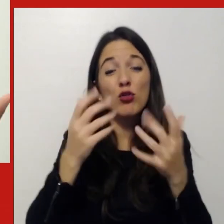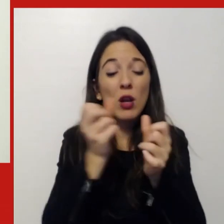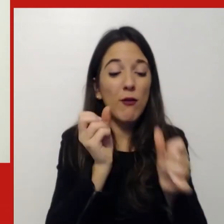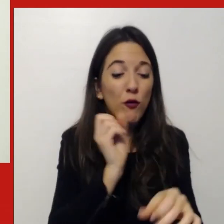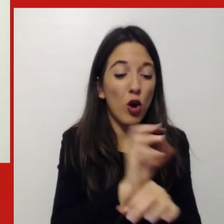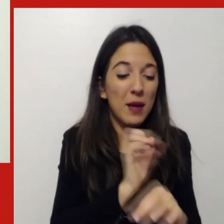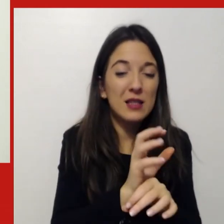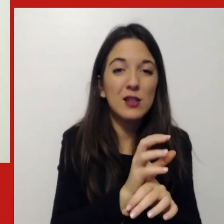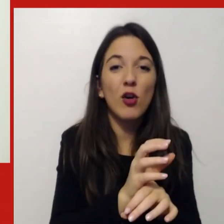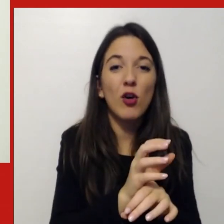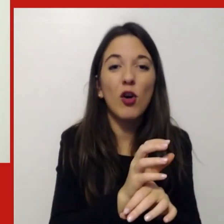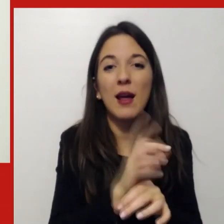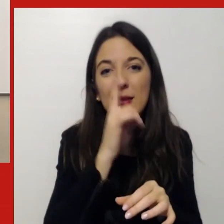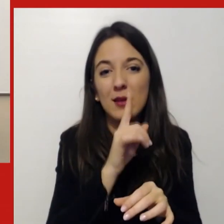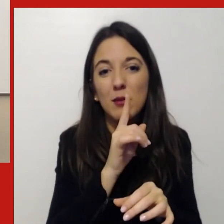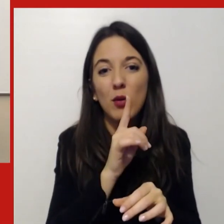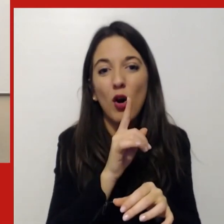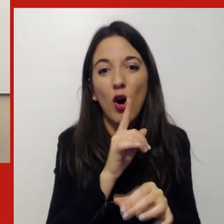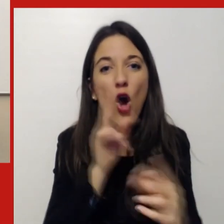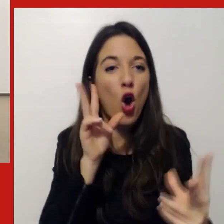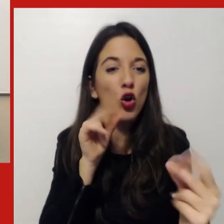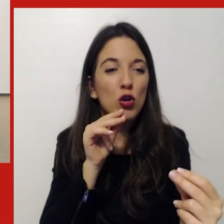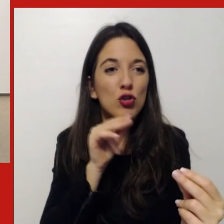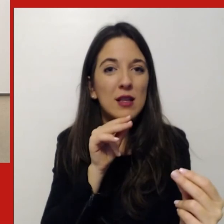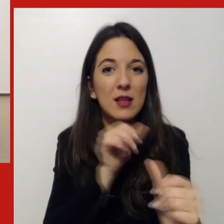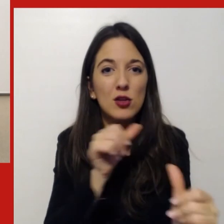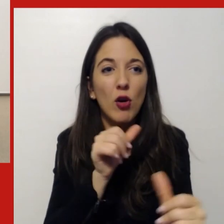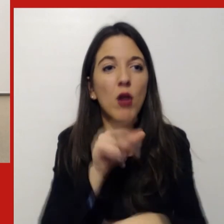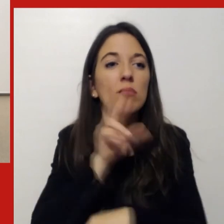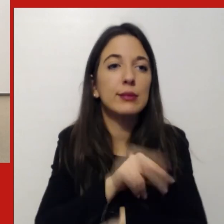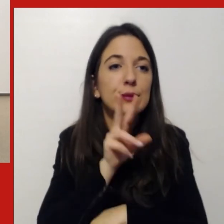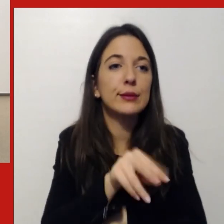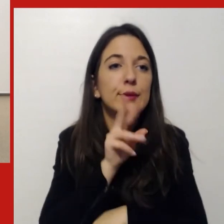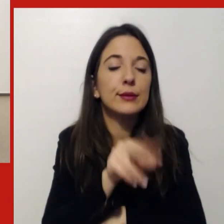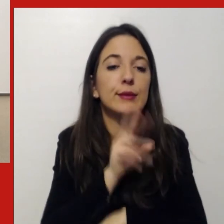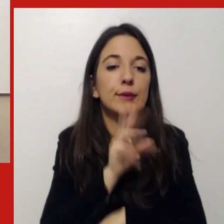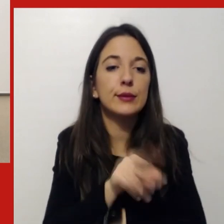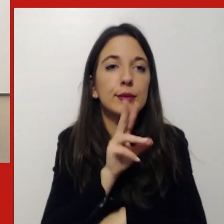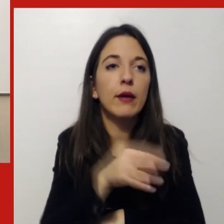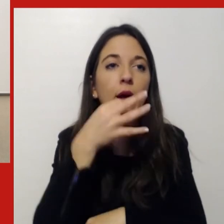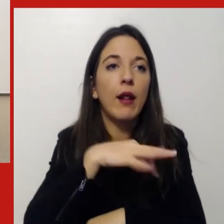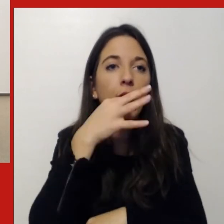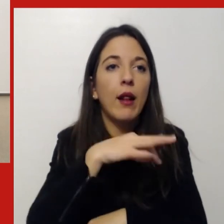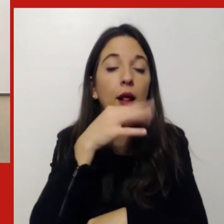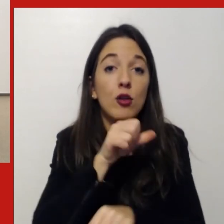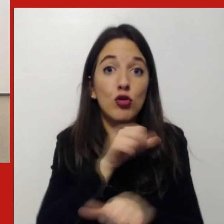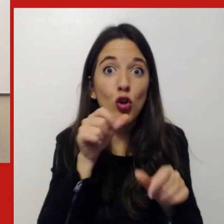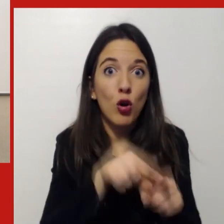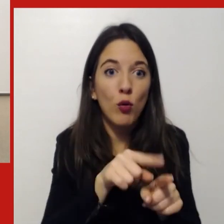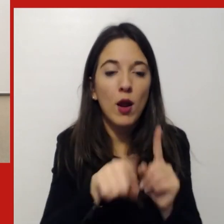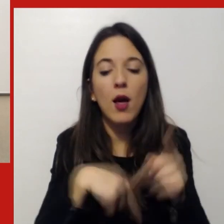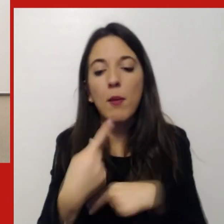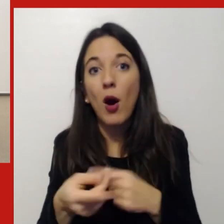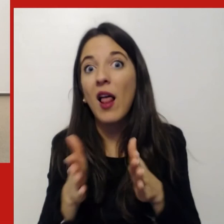dallo scambio di conoscenza soltanto verbale per cui si cantavano a quando abbiamo cominciato ad avere dei